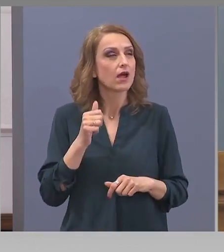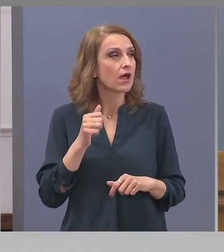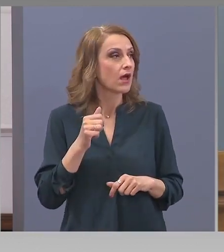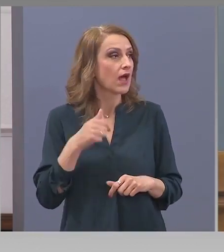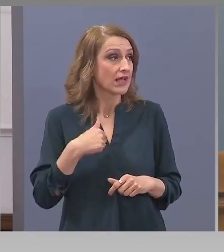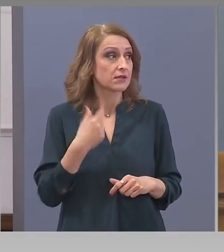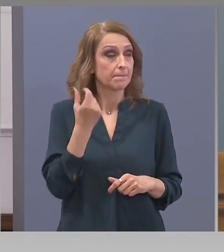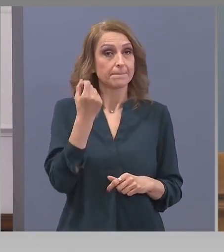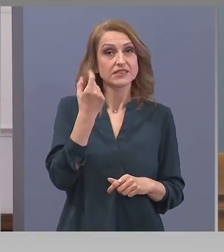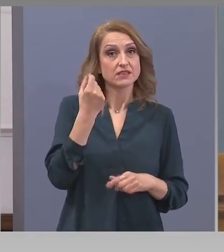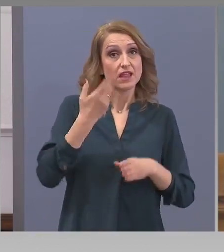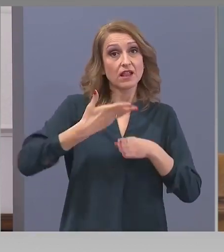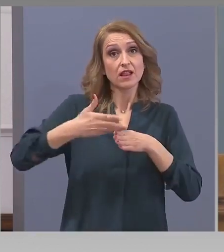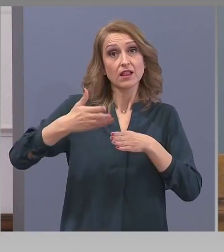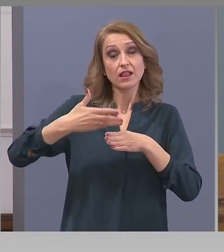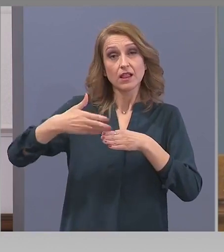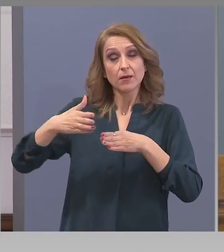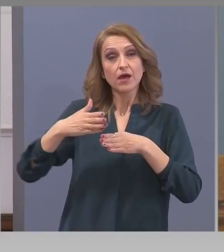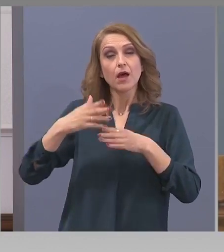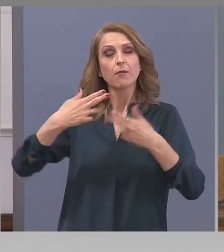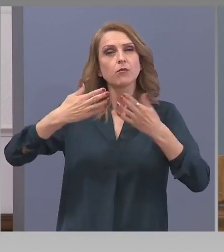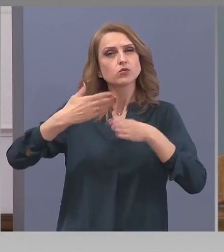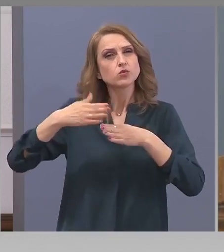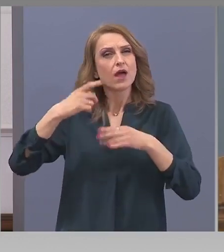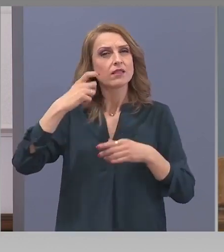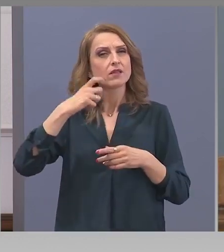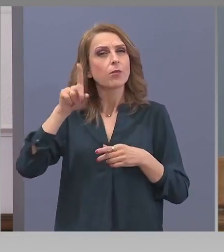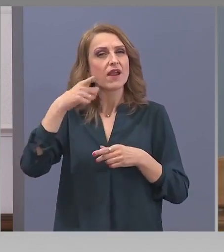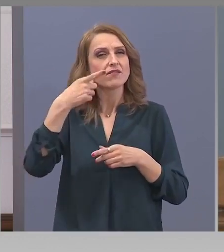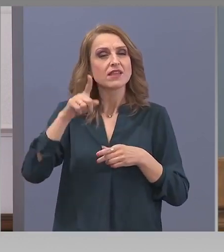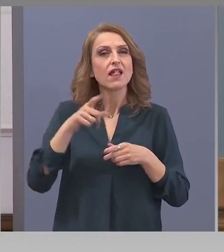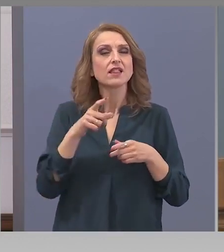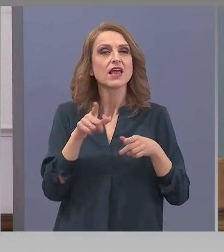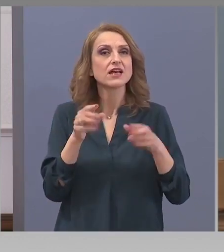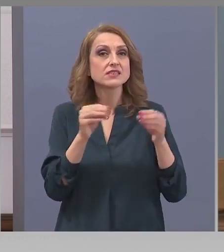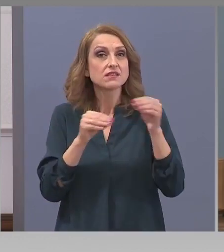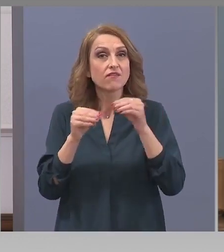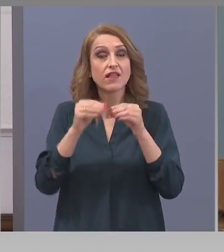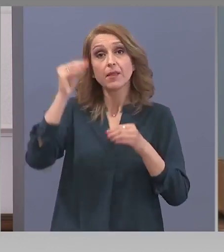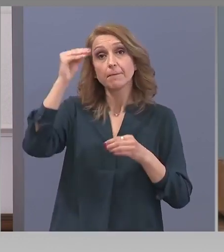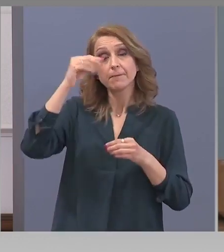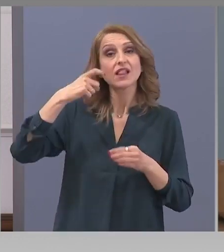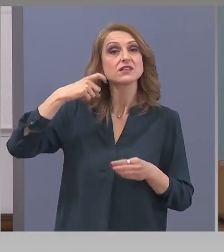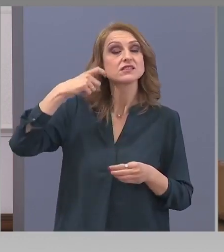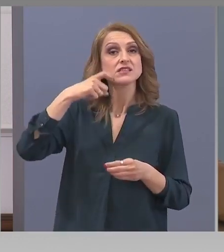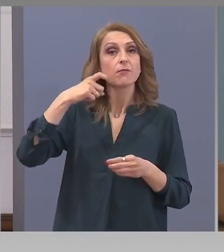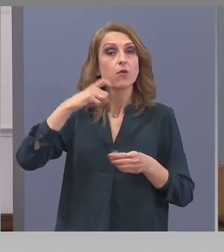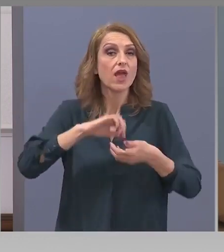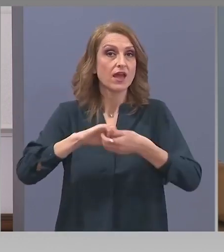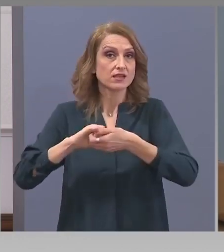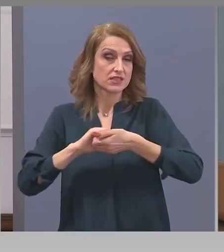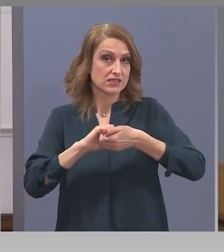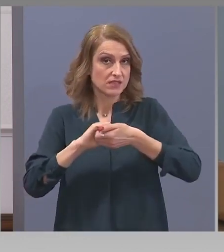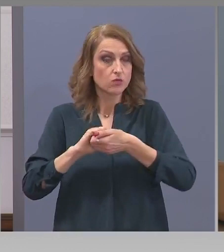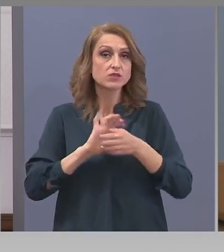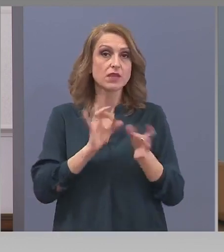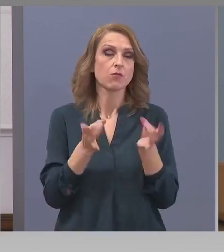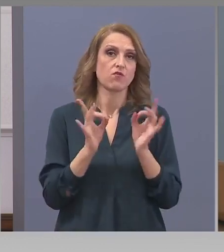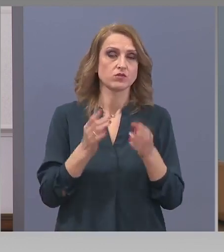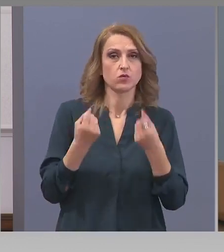на Постоянната работна комисия към Управителния съвет на Български заболеекарски съюз по дентална практика и професионална защита.